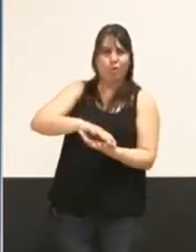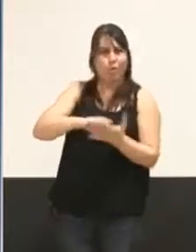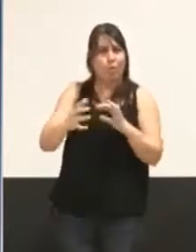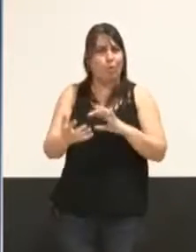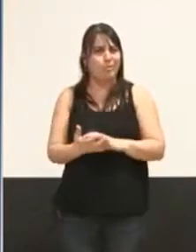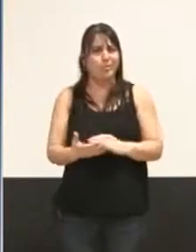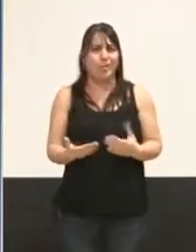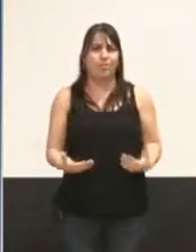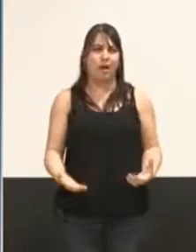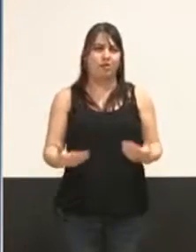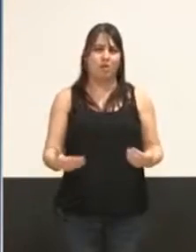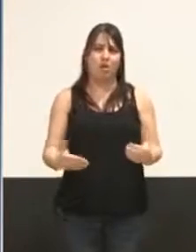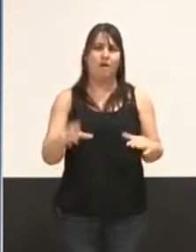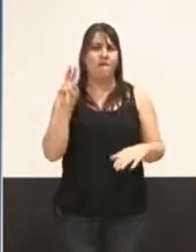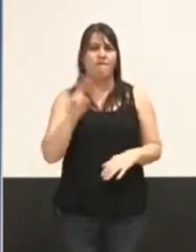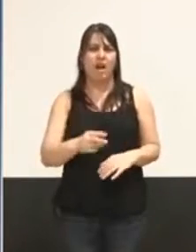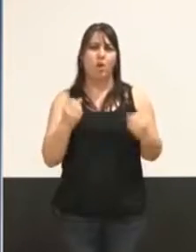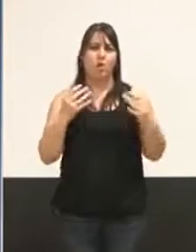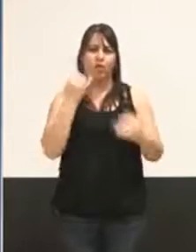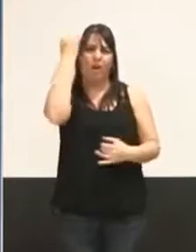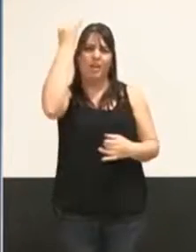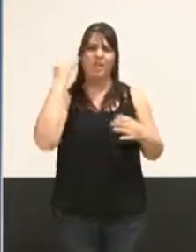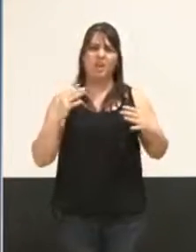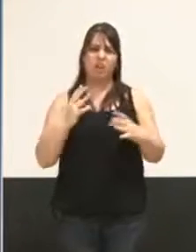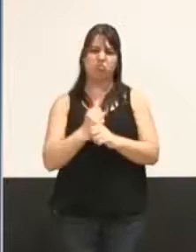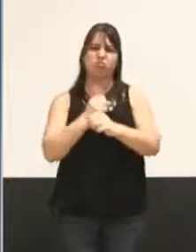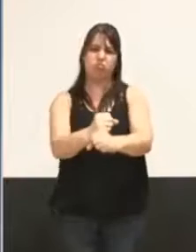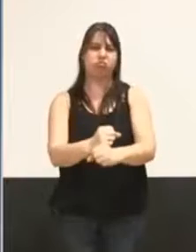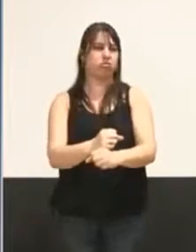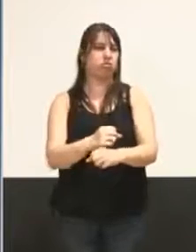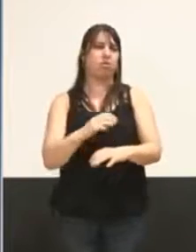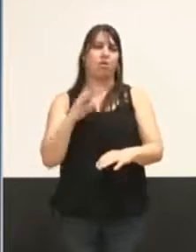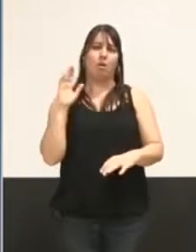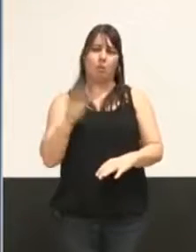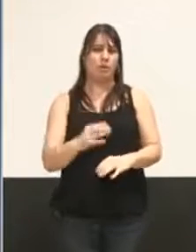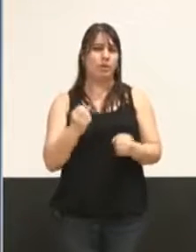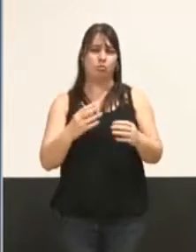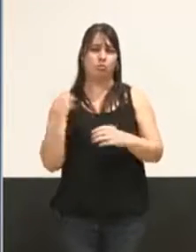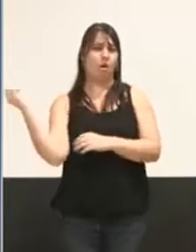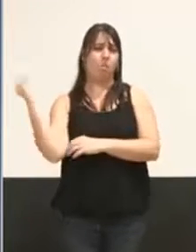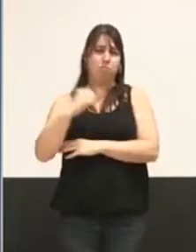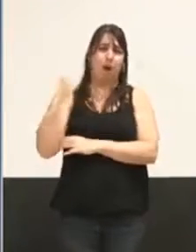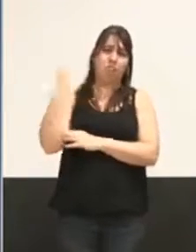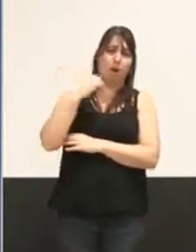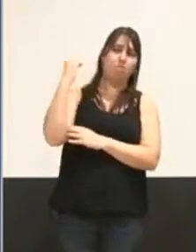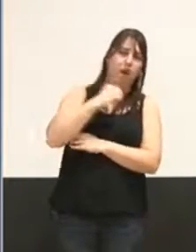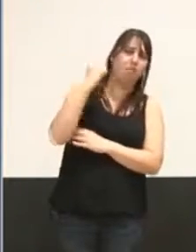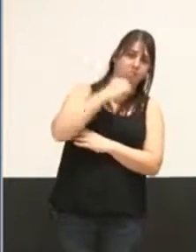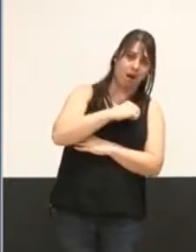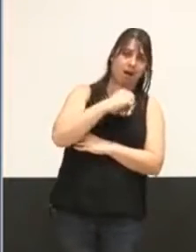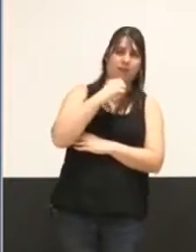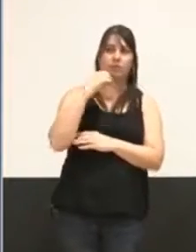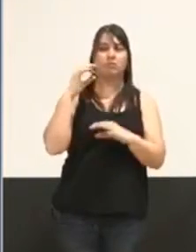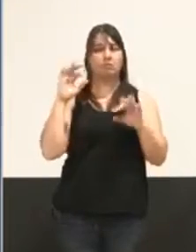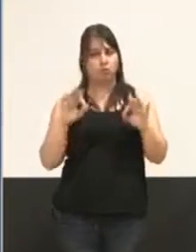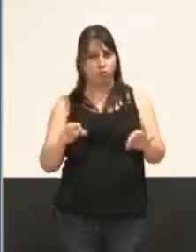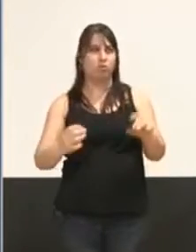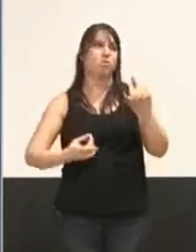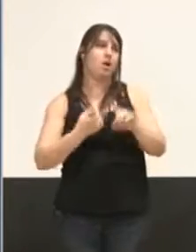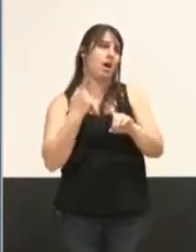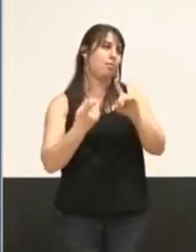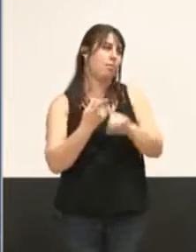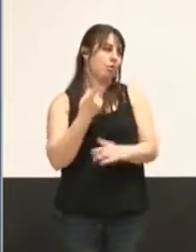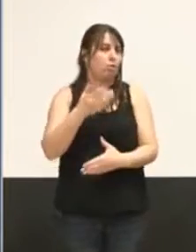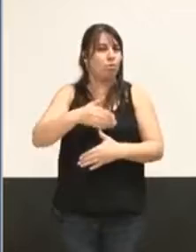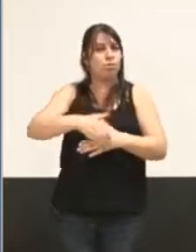faits alternatifs et les raccourcis brutaux l'emportent en permanence, il est important que nous rappelions ce